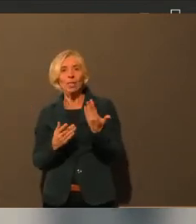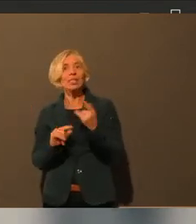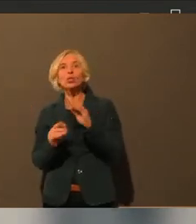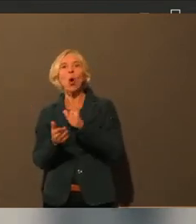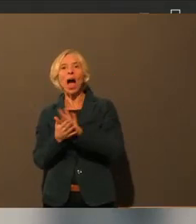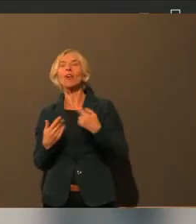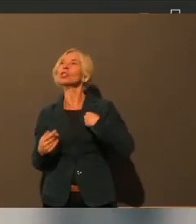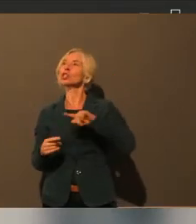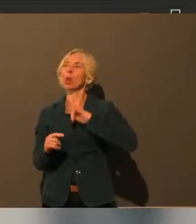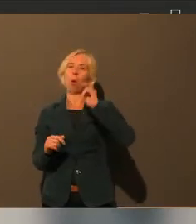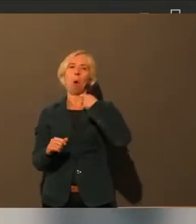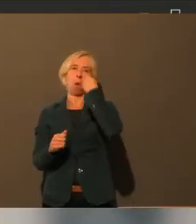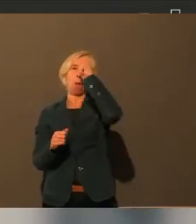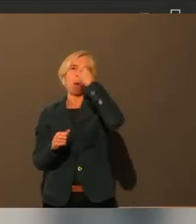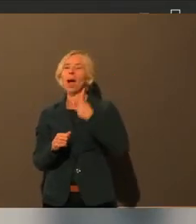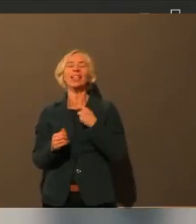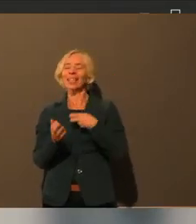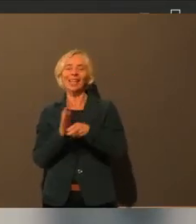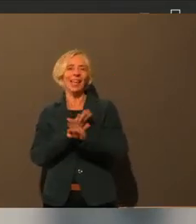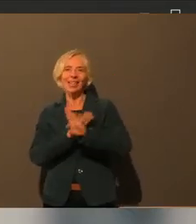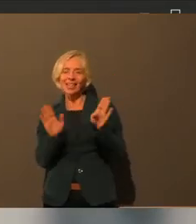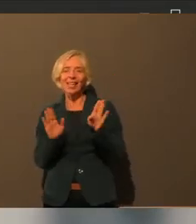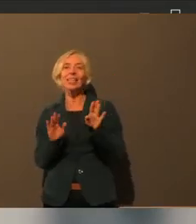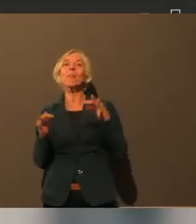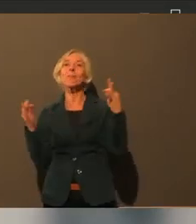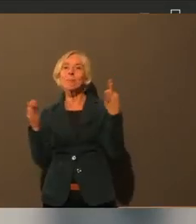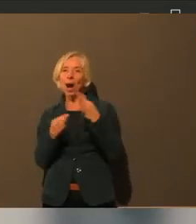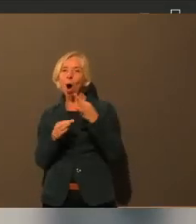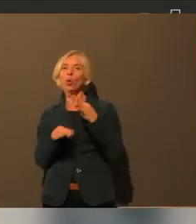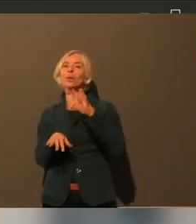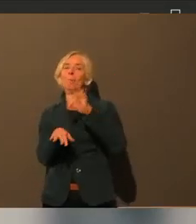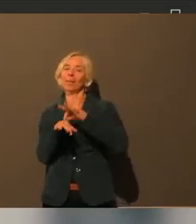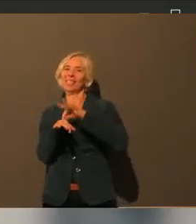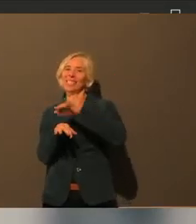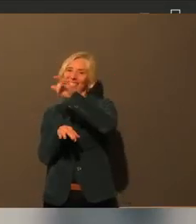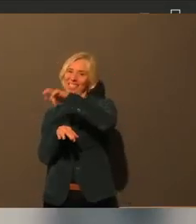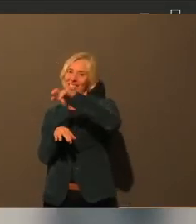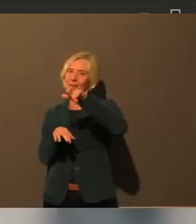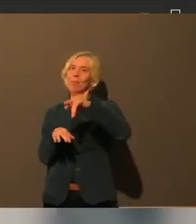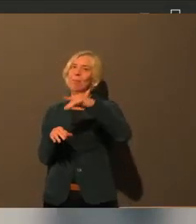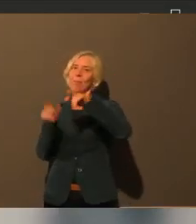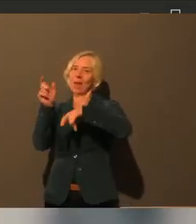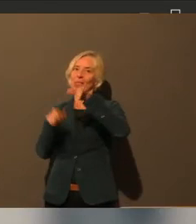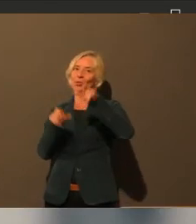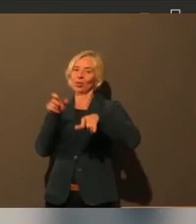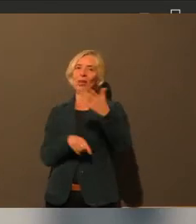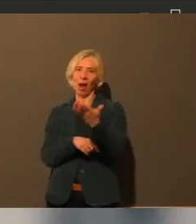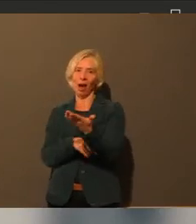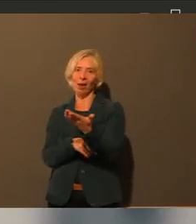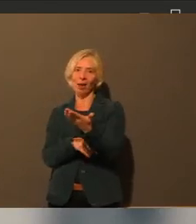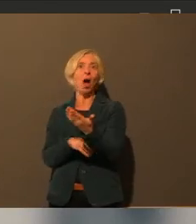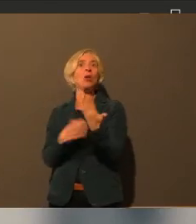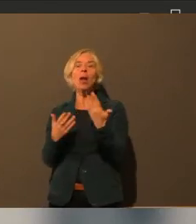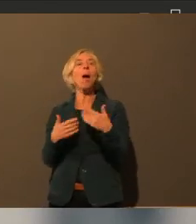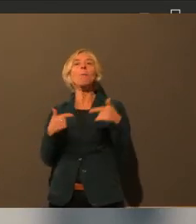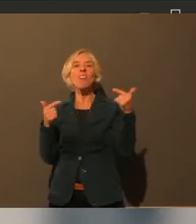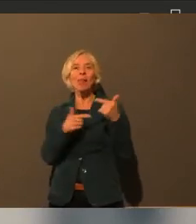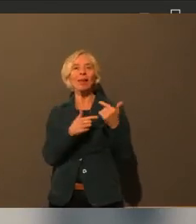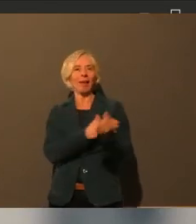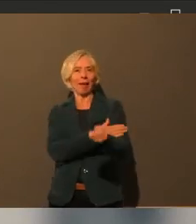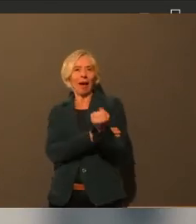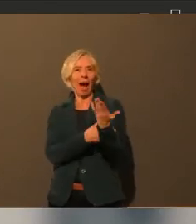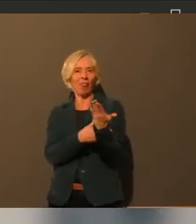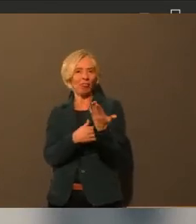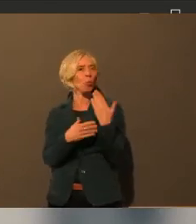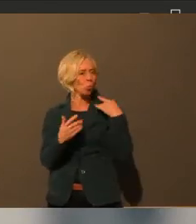Da brauche ich medizinisch geschultes Personal. Und Herr Dobrowski, das haben Sie gesagt, da haben natürlich die Pflegekräfte in den Altenhilfeeinrichtungen nicht die Zeit für, weil die müssen